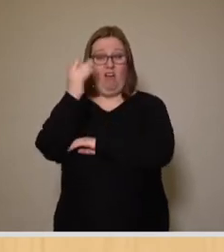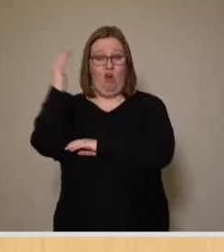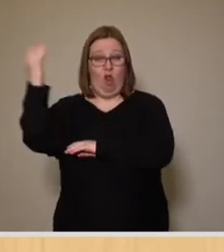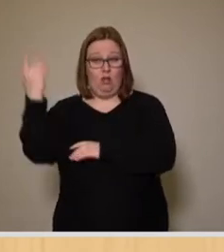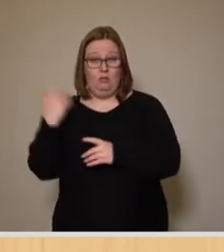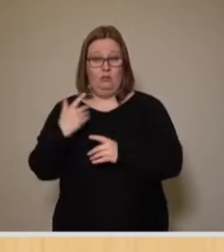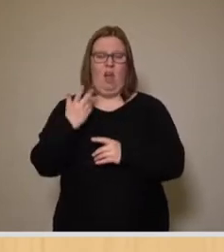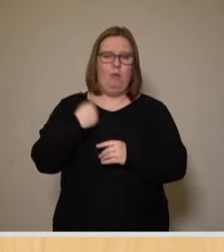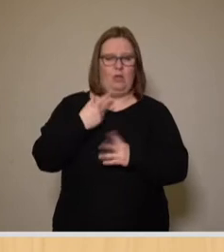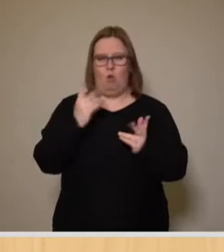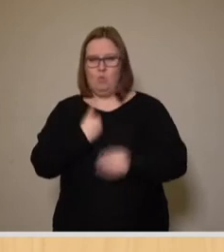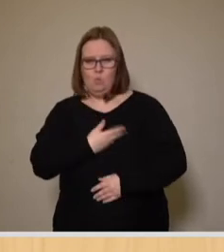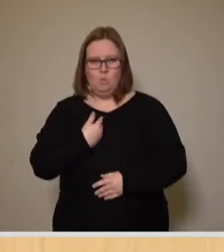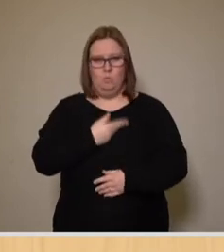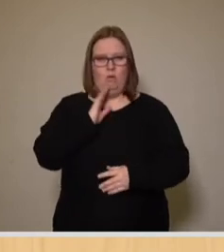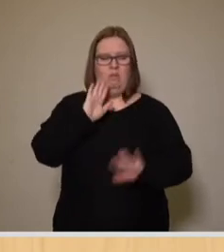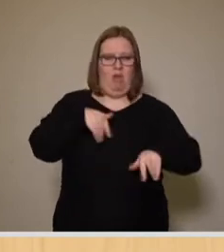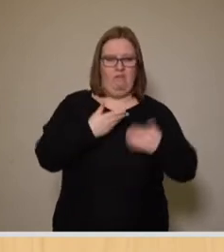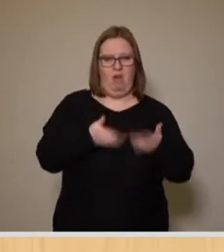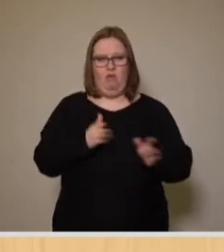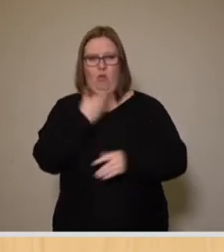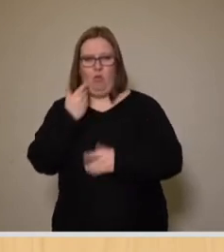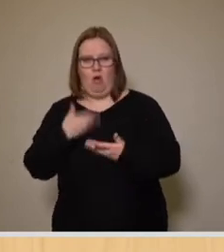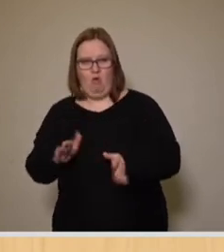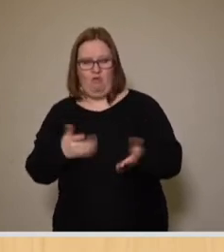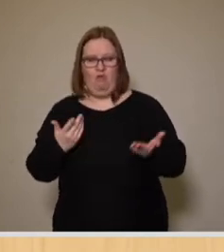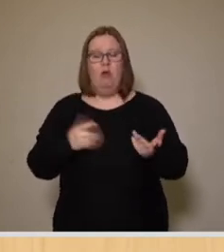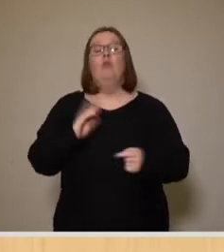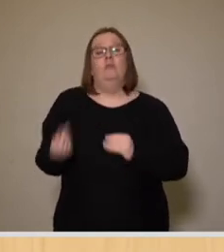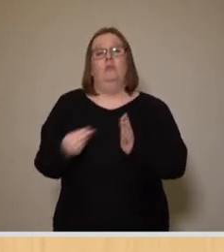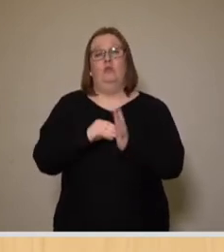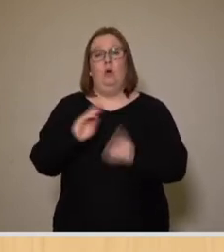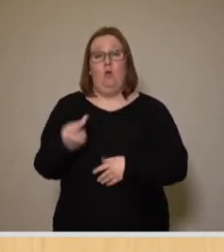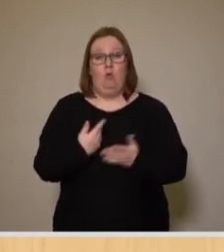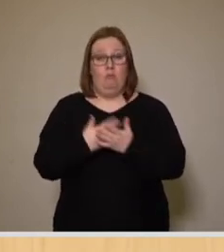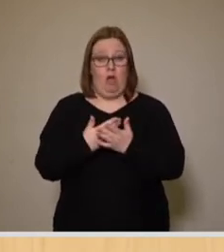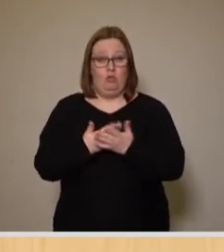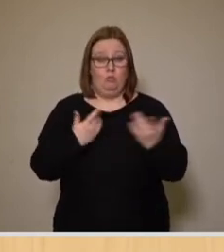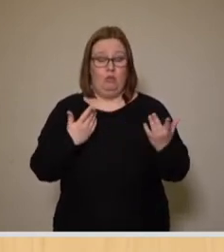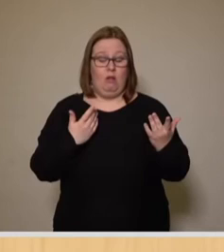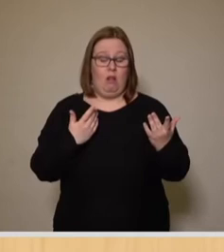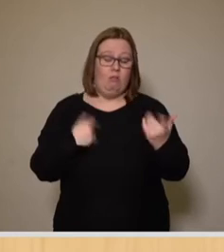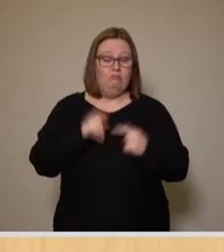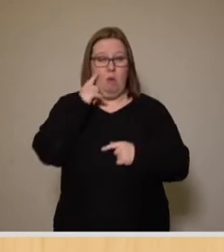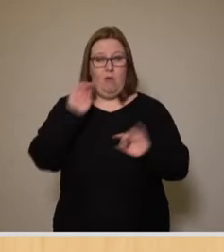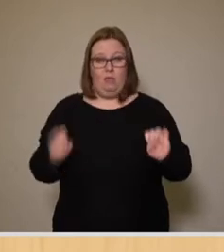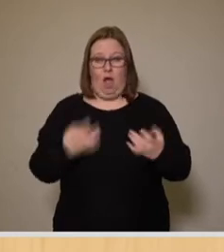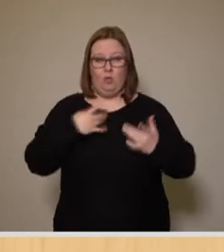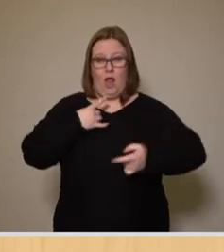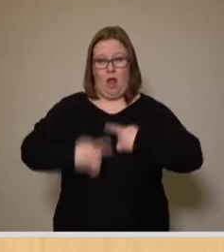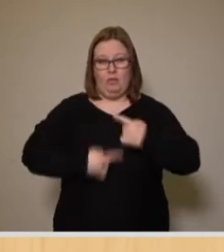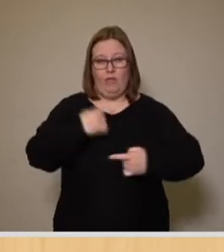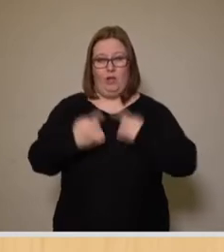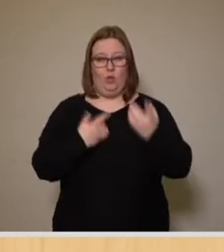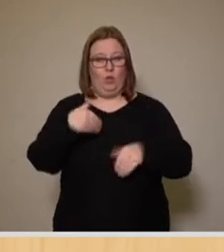vermehrt gewisse Unsicherheiten in der Rechtsanwendung entstehen. Zweitens zeigt sich auch aufgrund aktueller Entwicklungen gerade